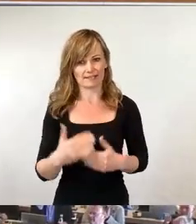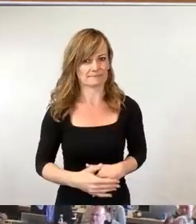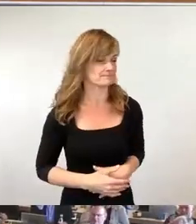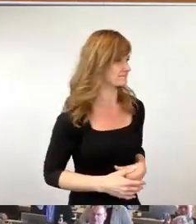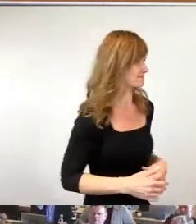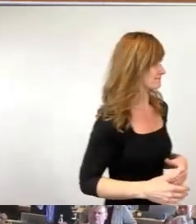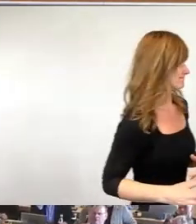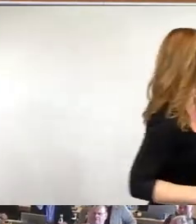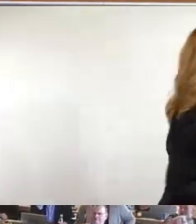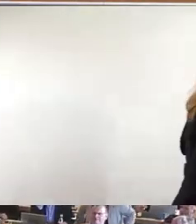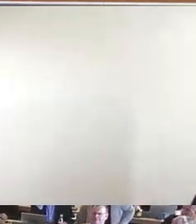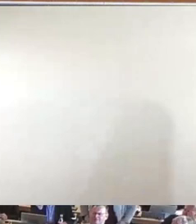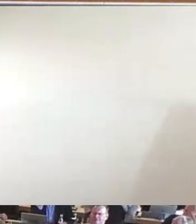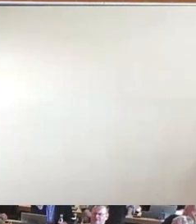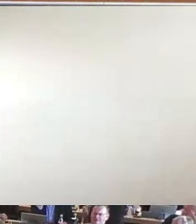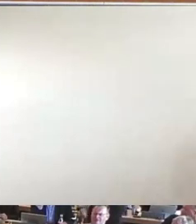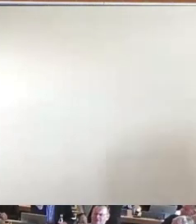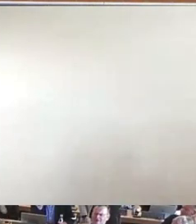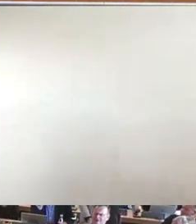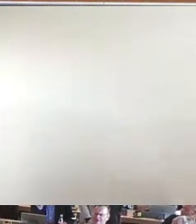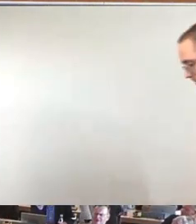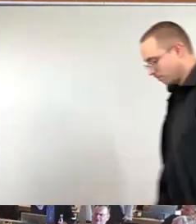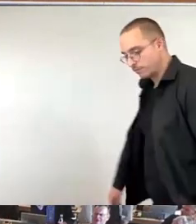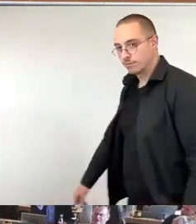Als Nächstes die AfD-Fraktion, Frau Walter.